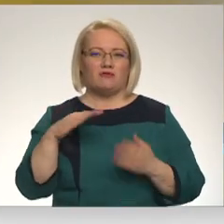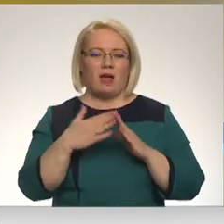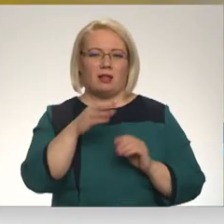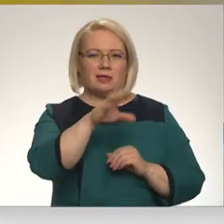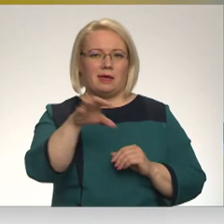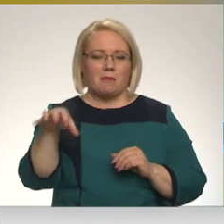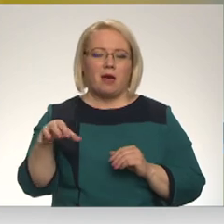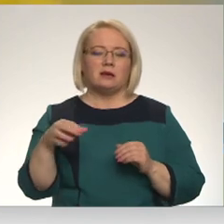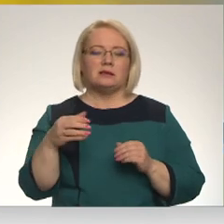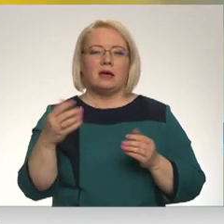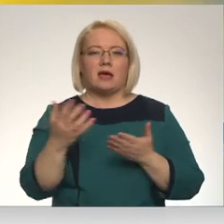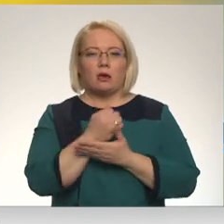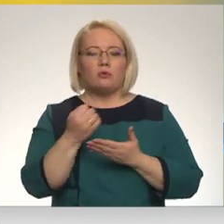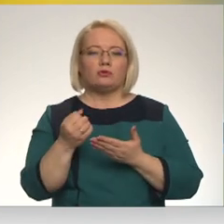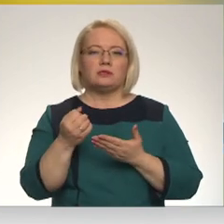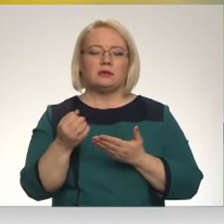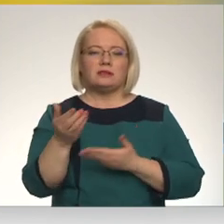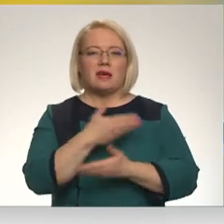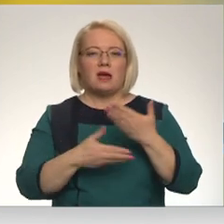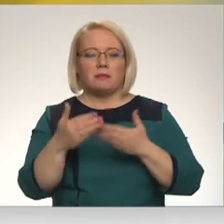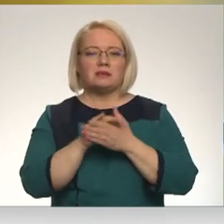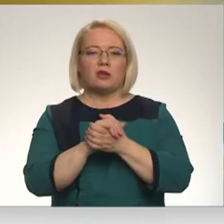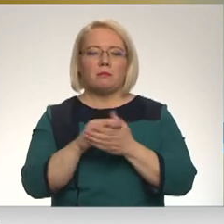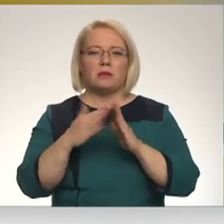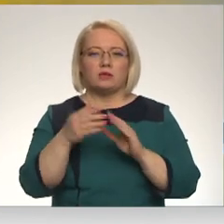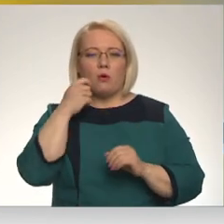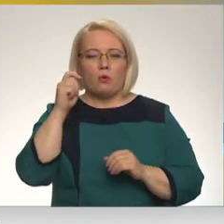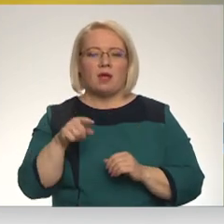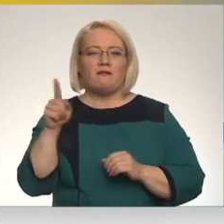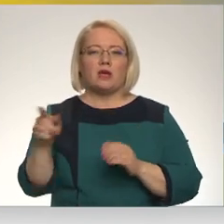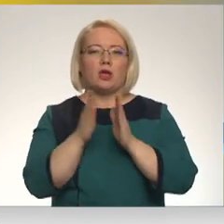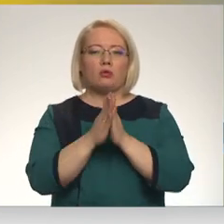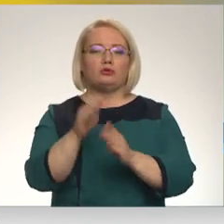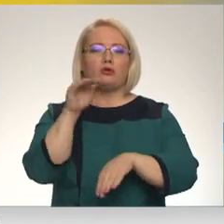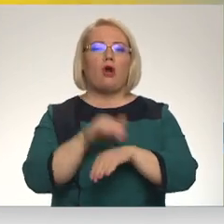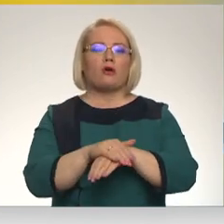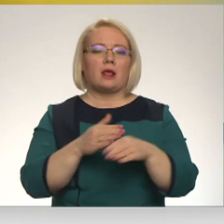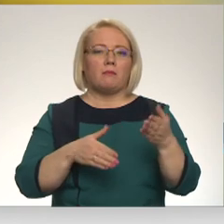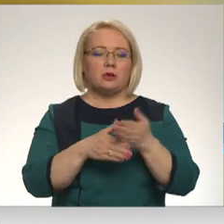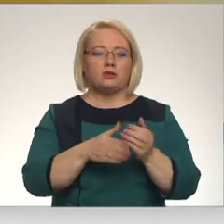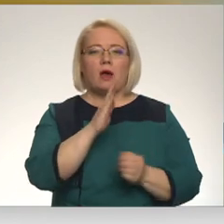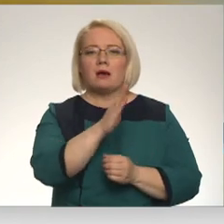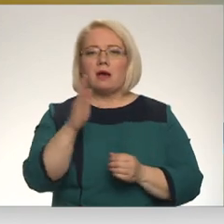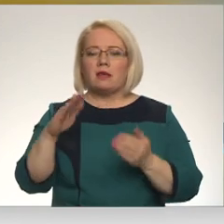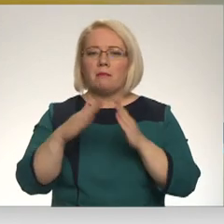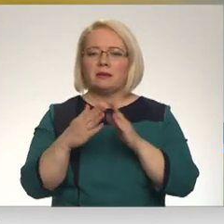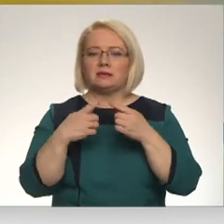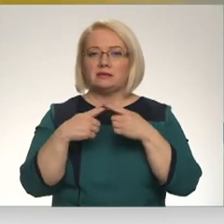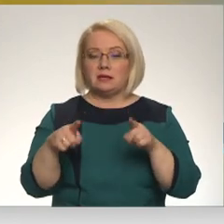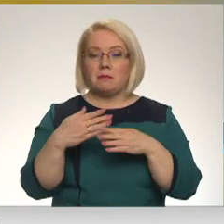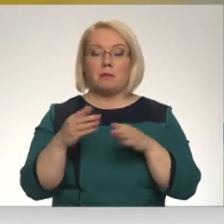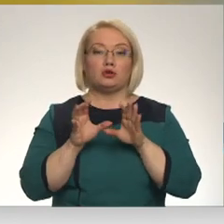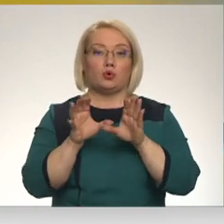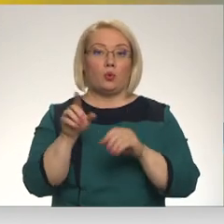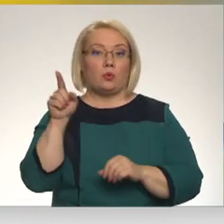sadarbība ar sadraudzības pilsētām Ukrēnām. Tā slūdz konkrētu palīdzību, jo katrā no tām ir citāda situācija. Skrunda tā,